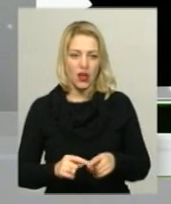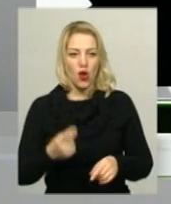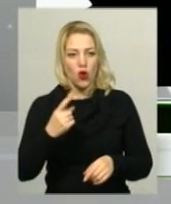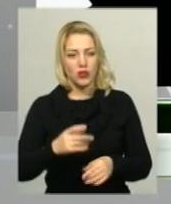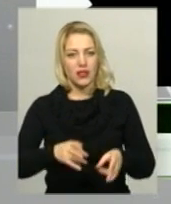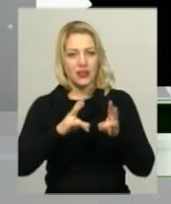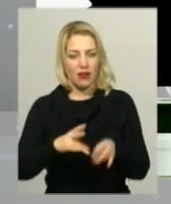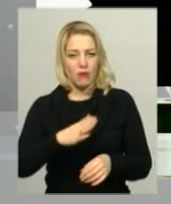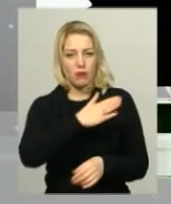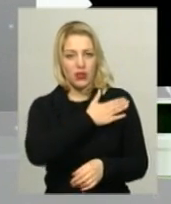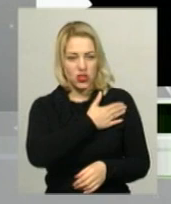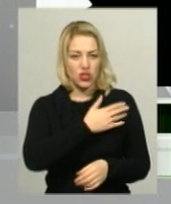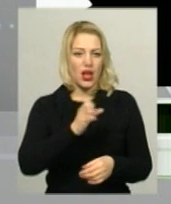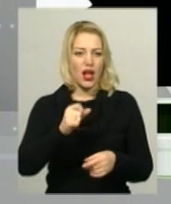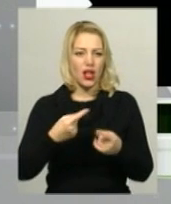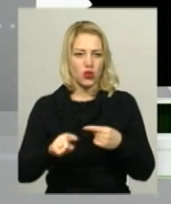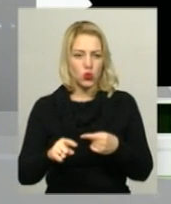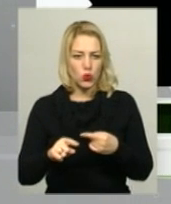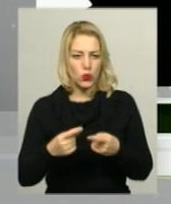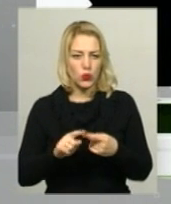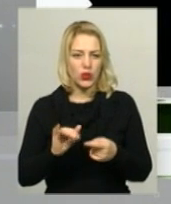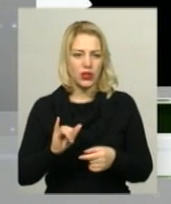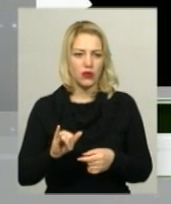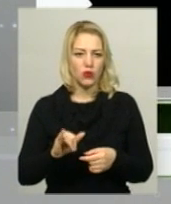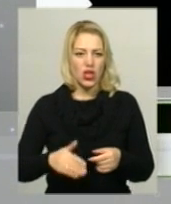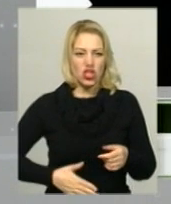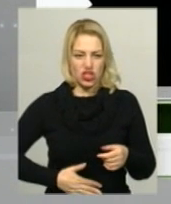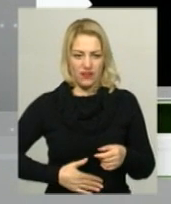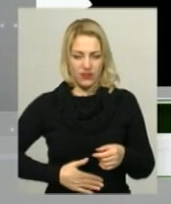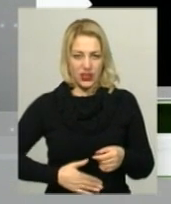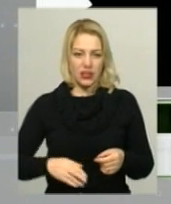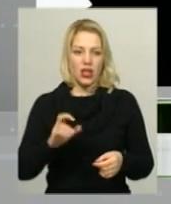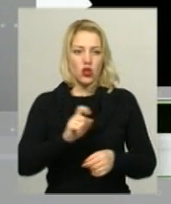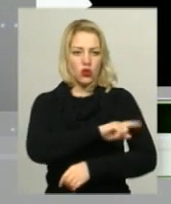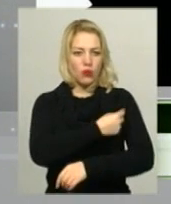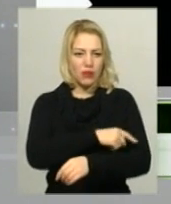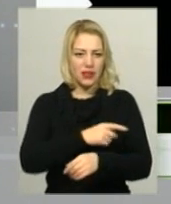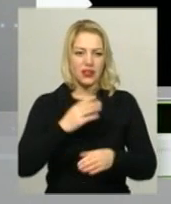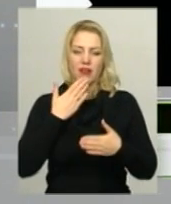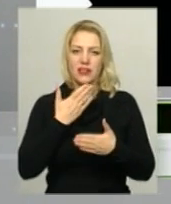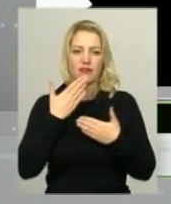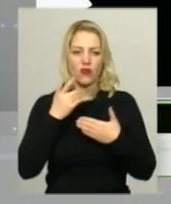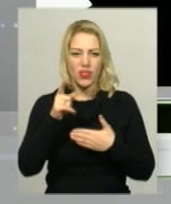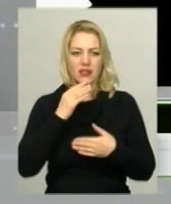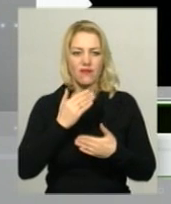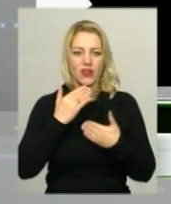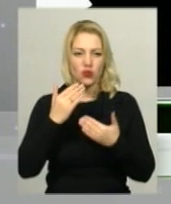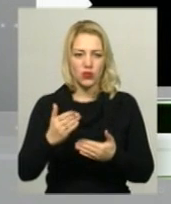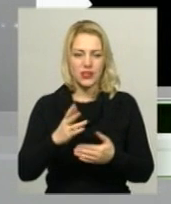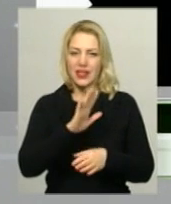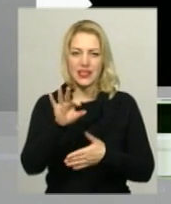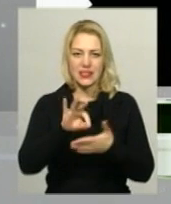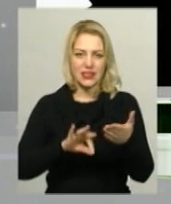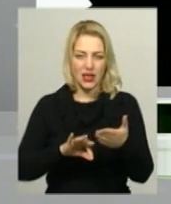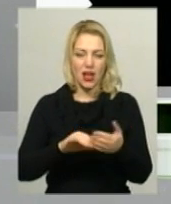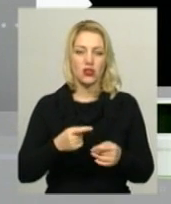другий – живіт. До медиків вона звернулася не відразу, а намагалася приховати сліди злочину. Тим часом